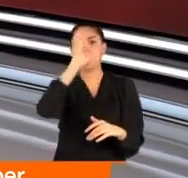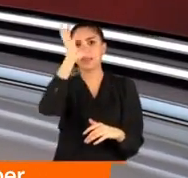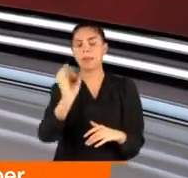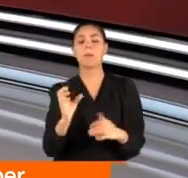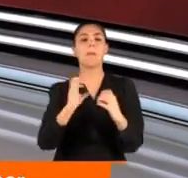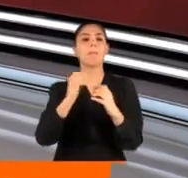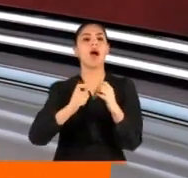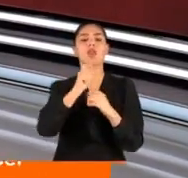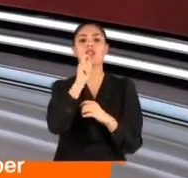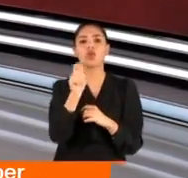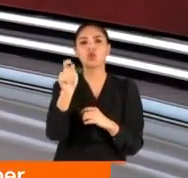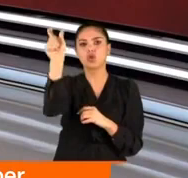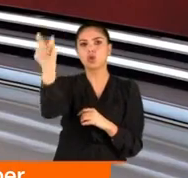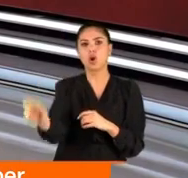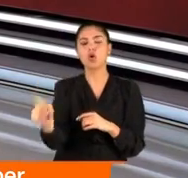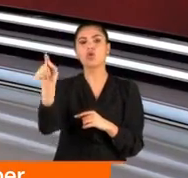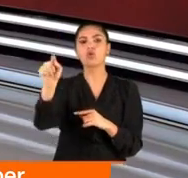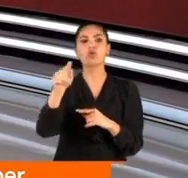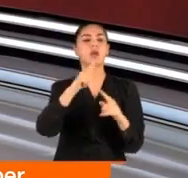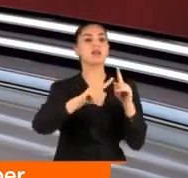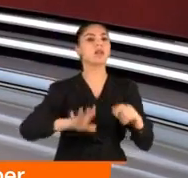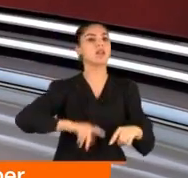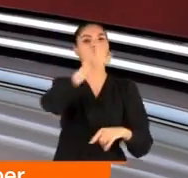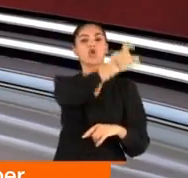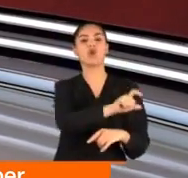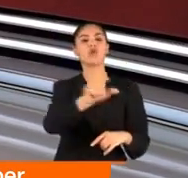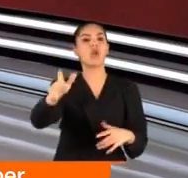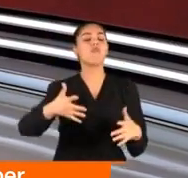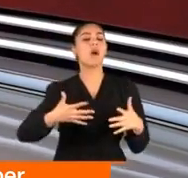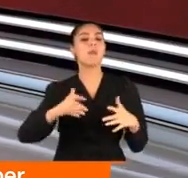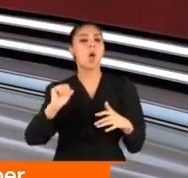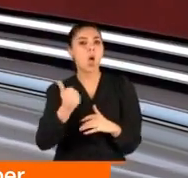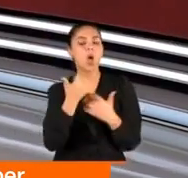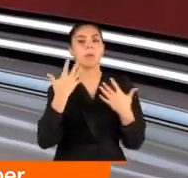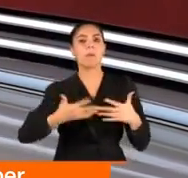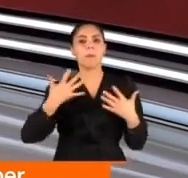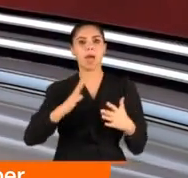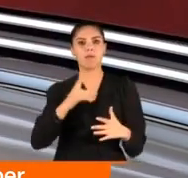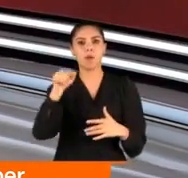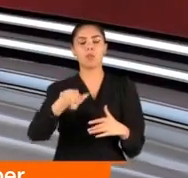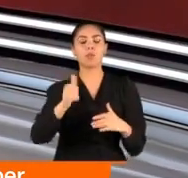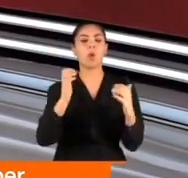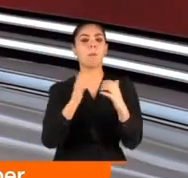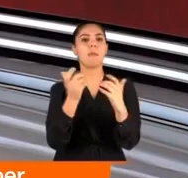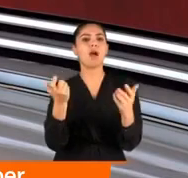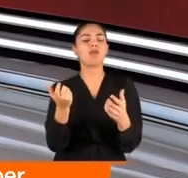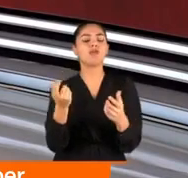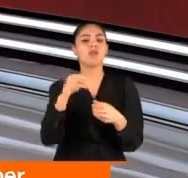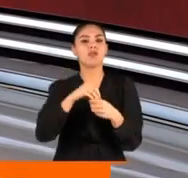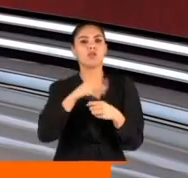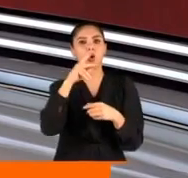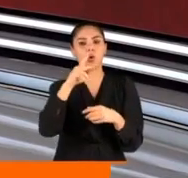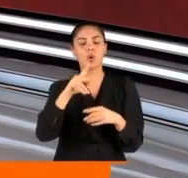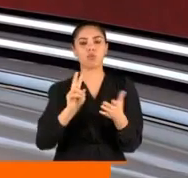Aydın. Tabi gelen tepkilere Kılıçdaroğlu'nun vereceği yanıt da önemli. Merak ediliyordu. Gözler bugün parti grubunda yapacak konuşmaya çevrilmişti.